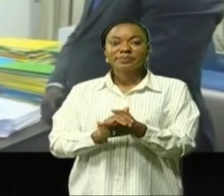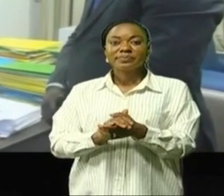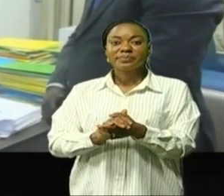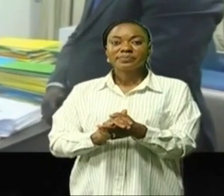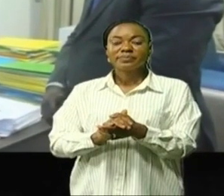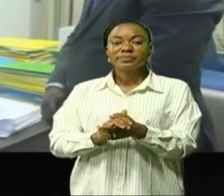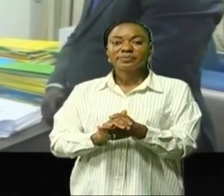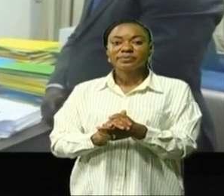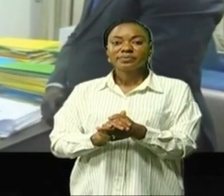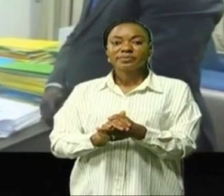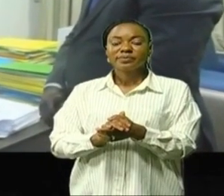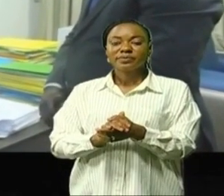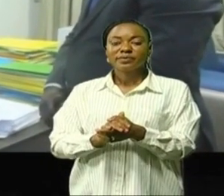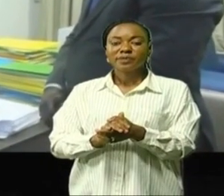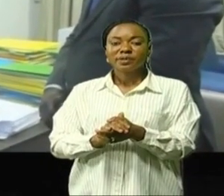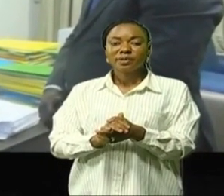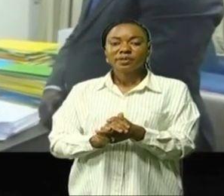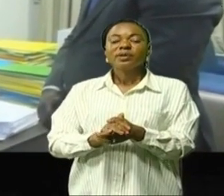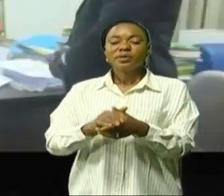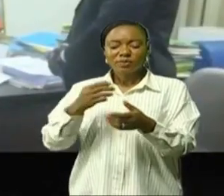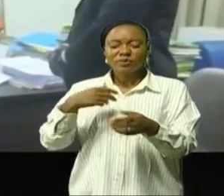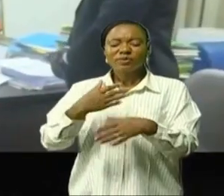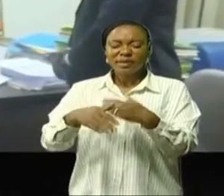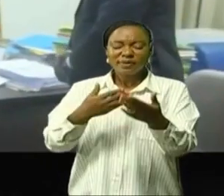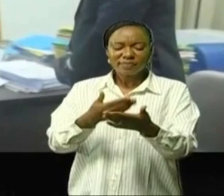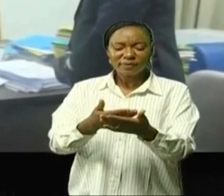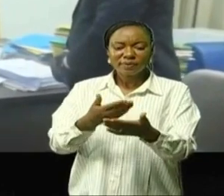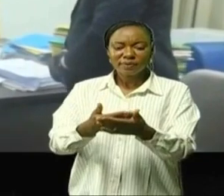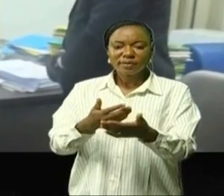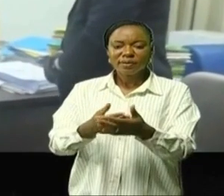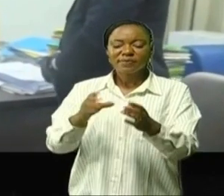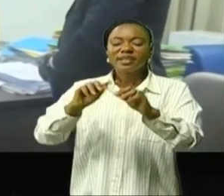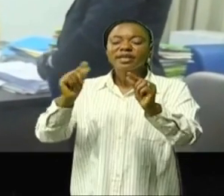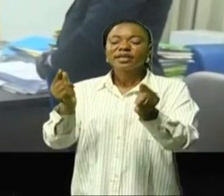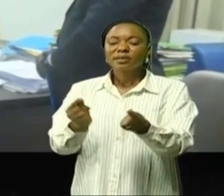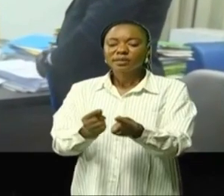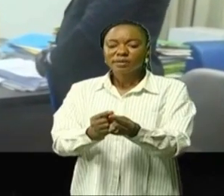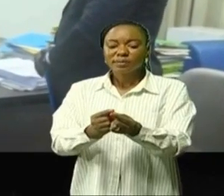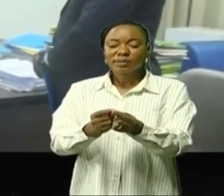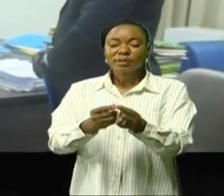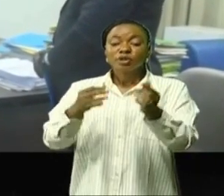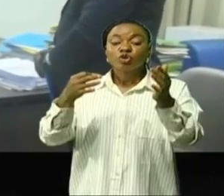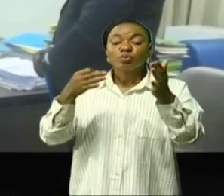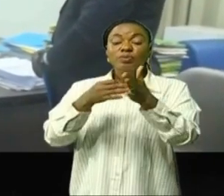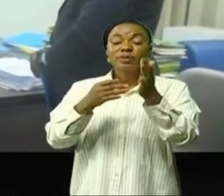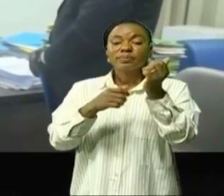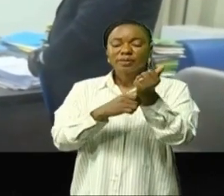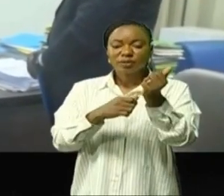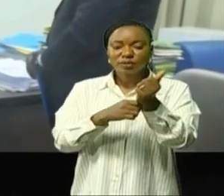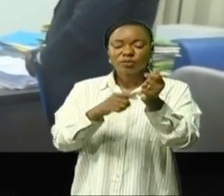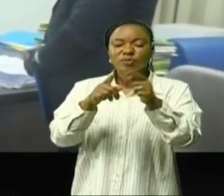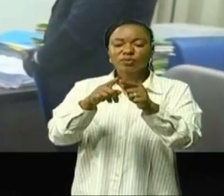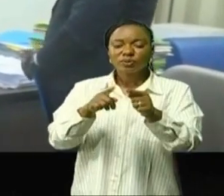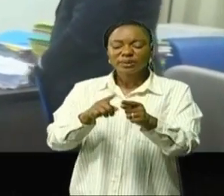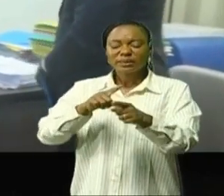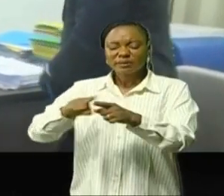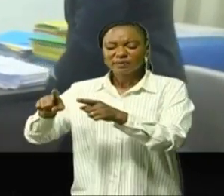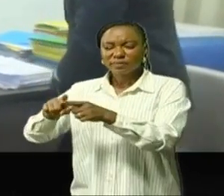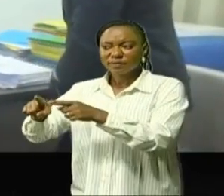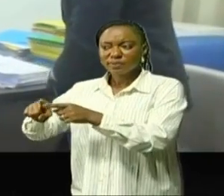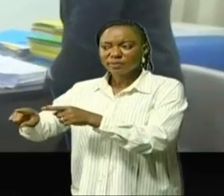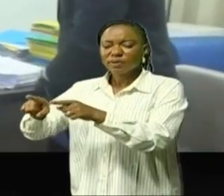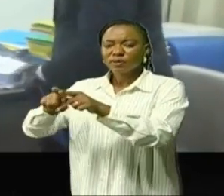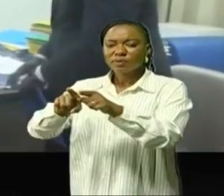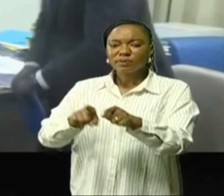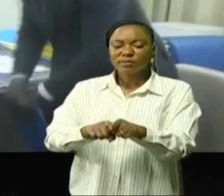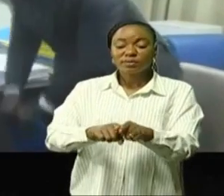il faut aller vite dans des zones Avec une équipe composée de 8 personnes regroupant ainsi toutes les tendances du judo l